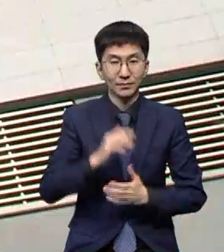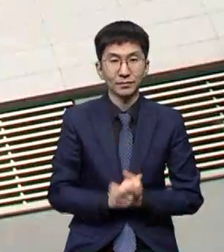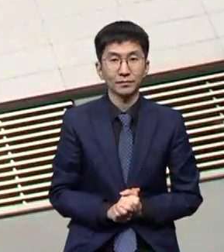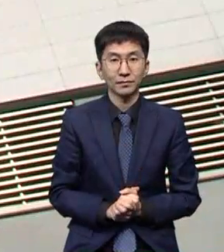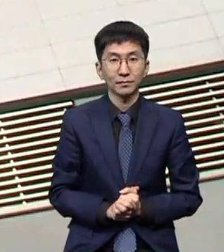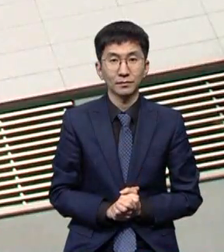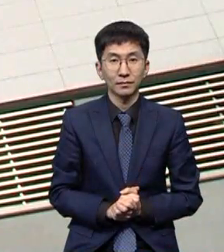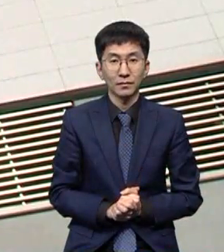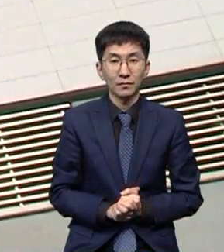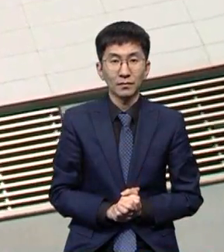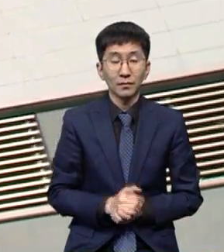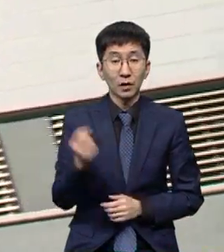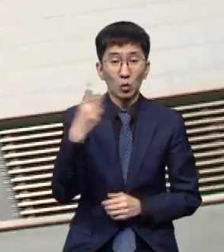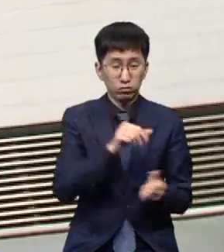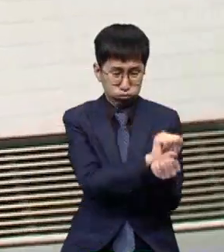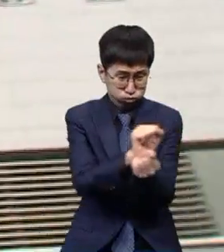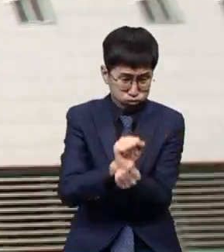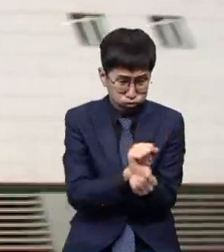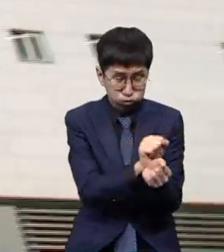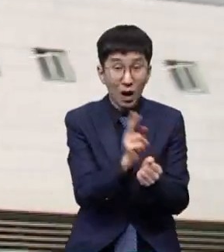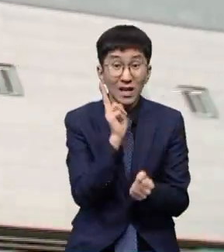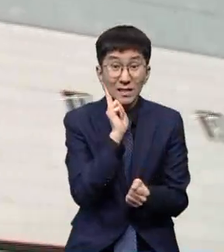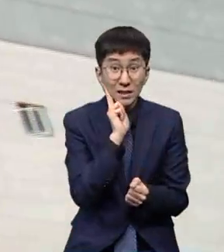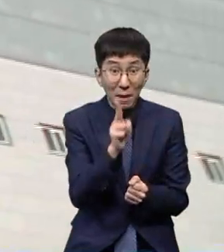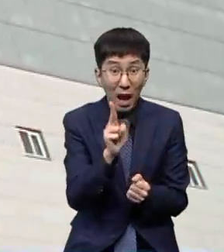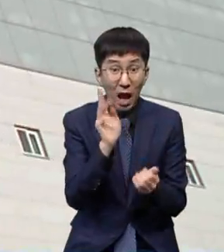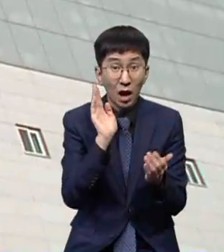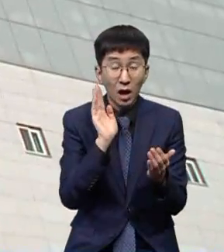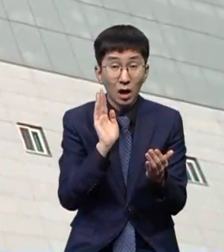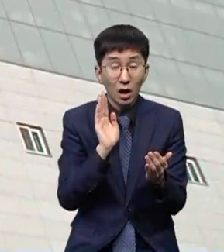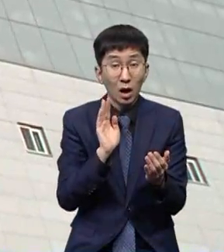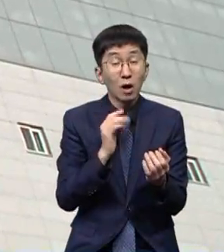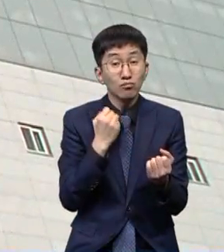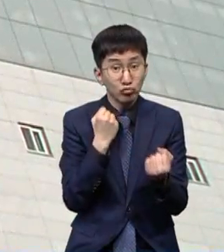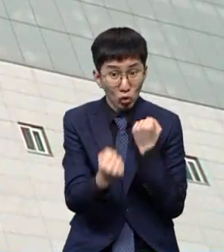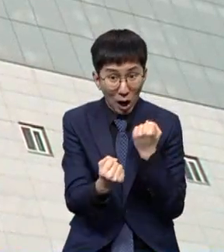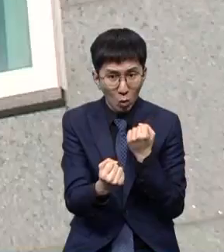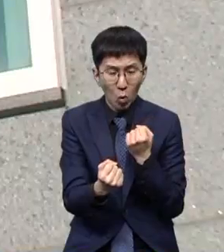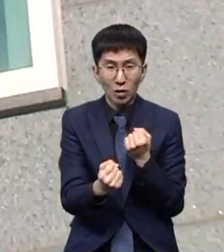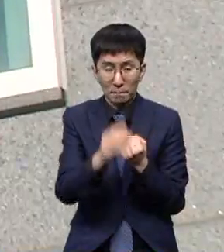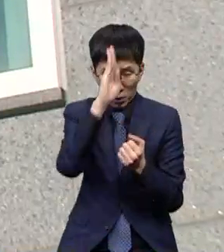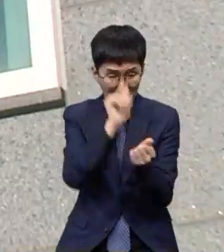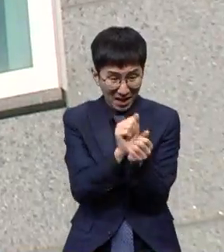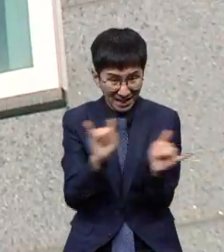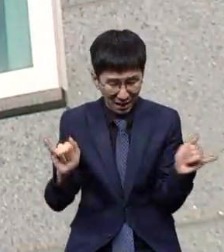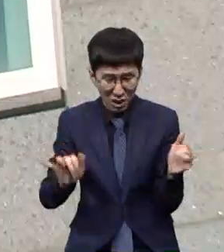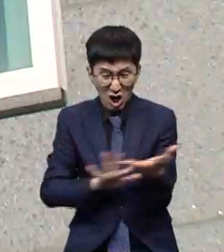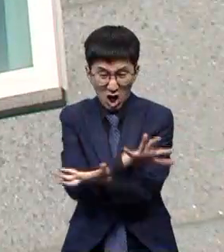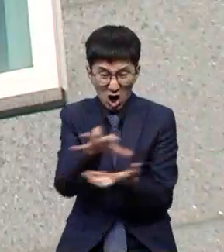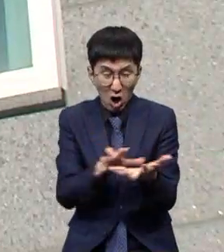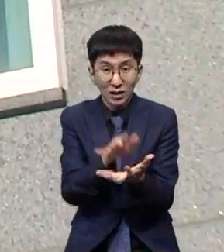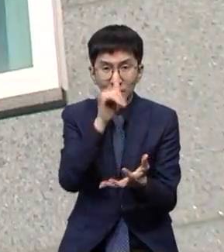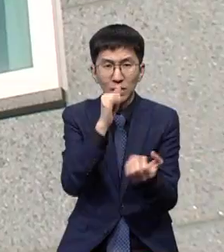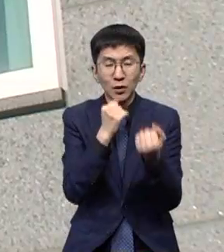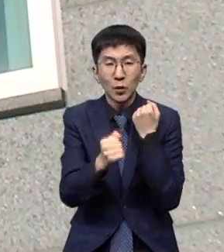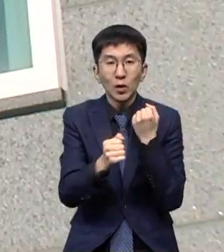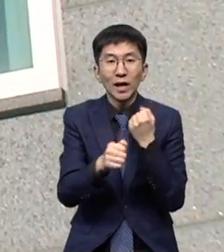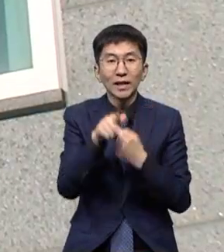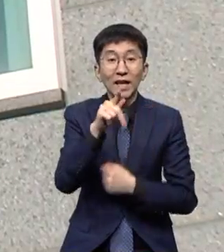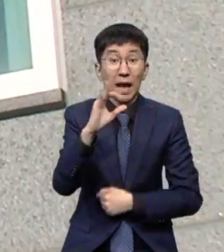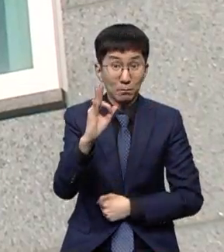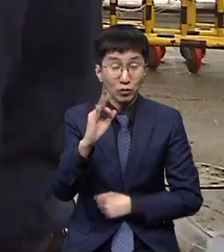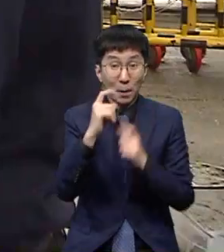심지어 대규모 감염 이후 확진자들과 뒤섞인 상황에서도 KF 마스크는 한 주당 3장만 지급했습니다.